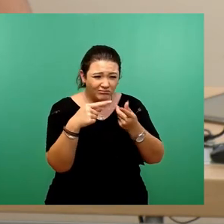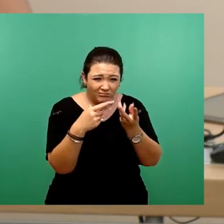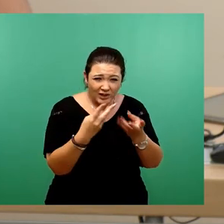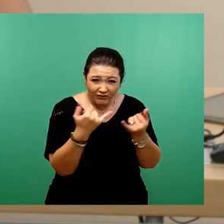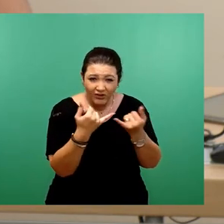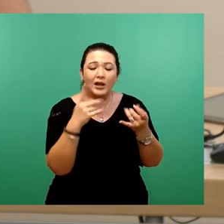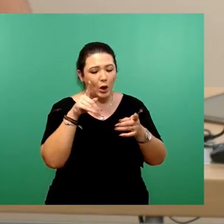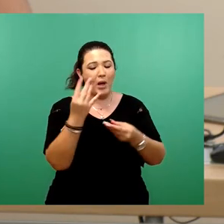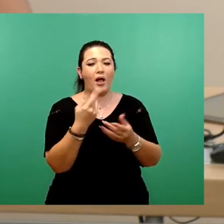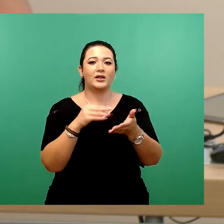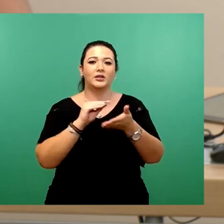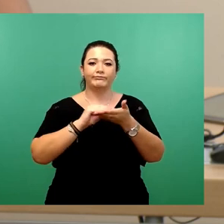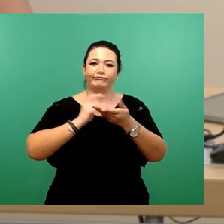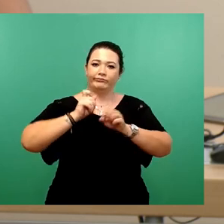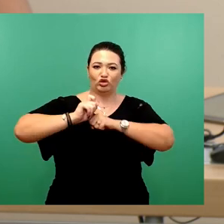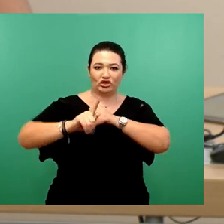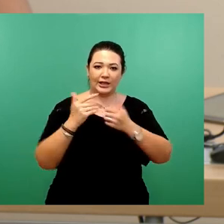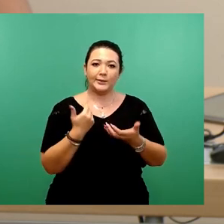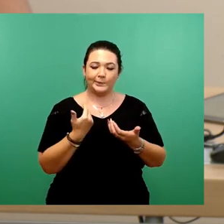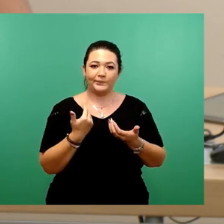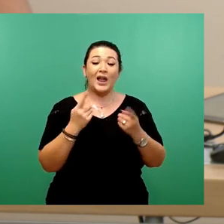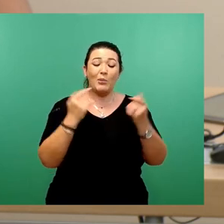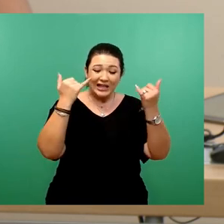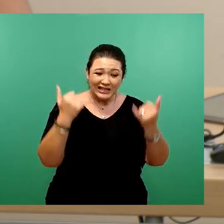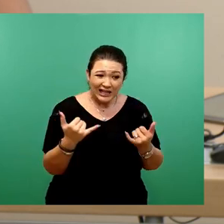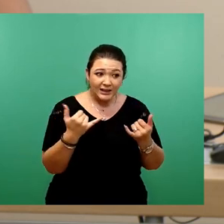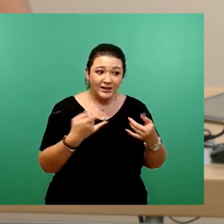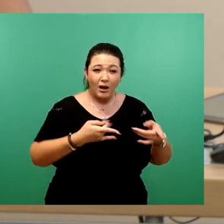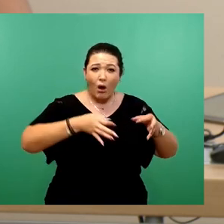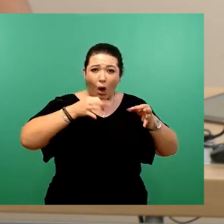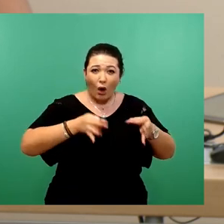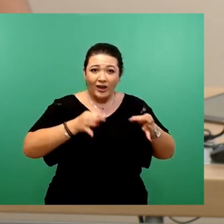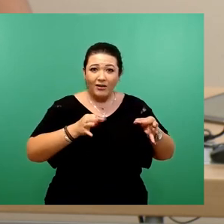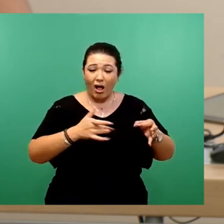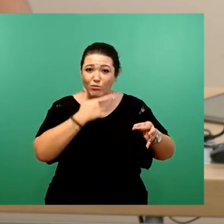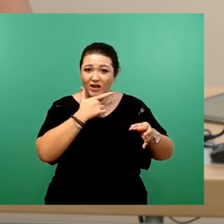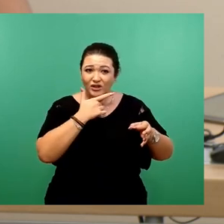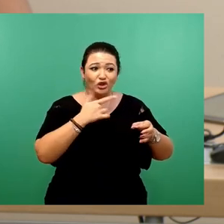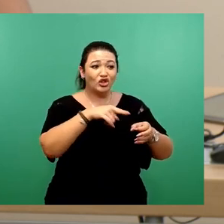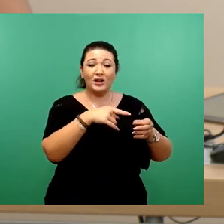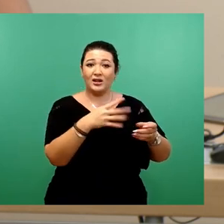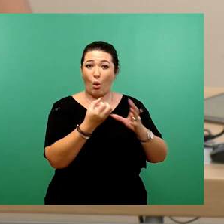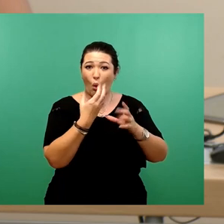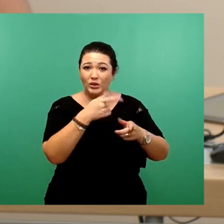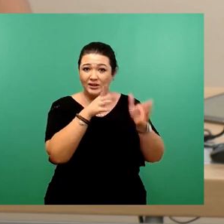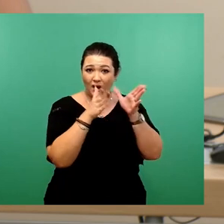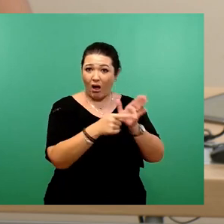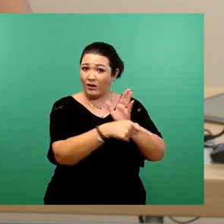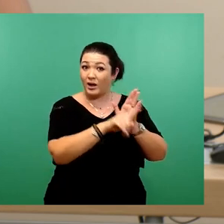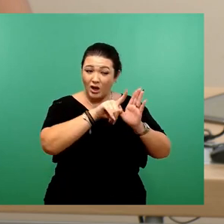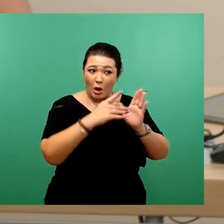es ist leider nicht möglich, diese originalen britischen Rosensorten wieder zu beschaffen, weil durch den Brexit